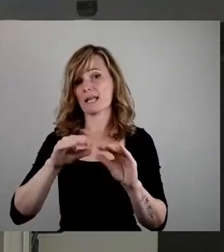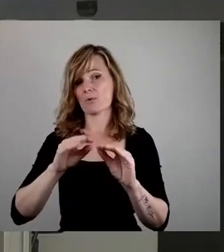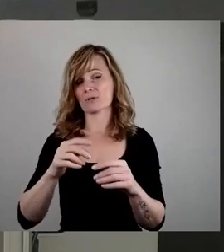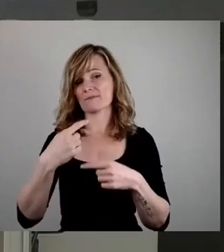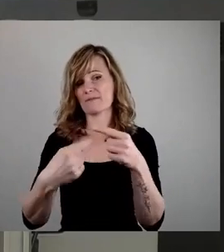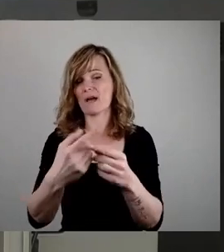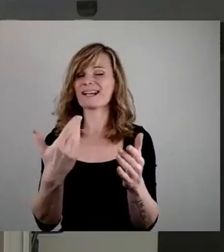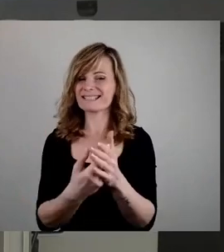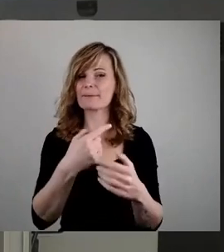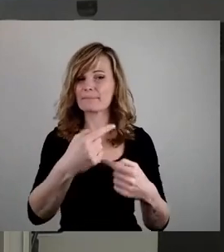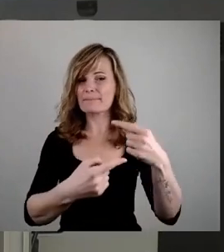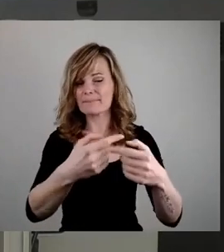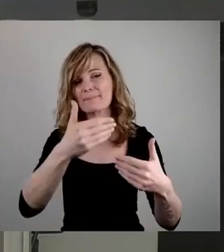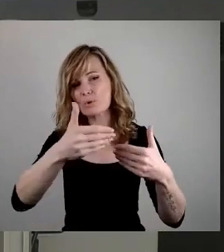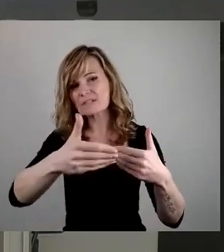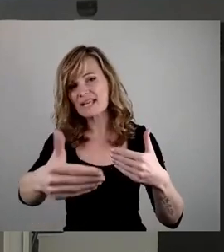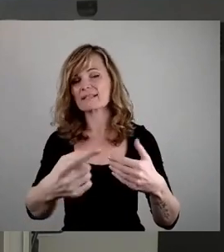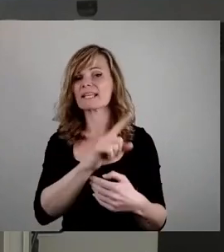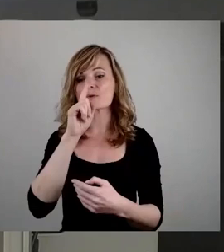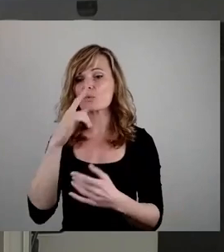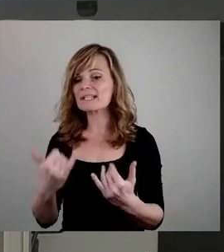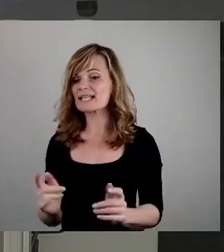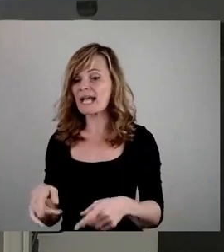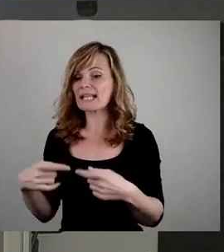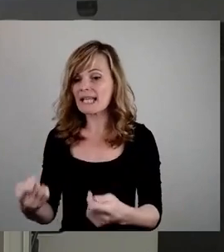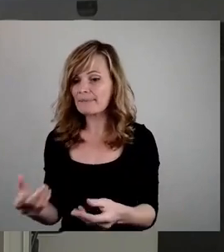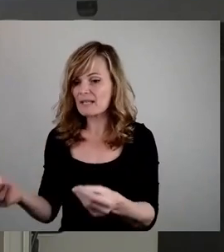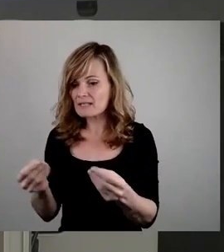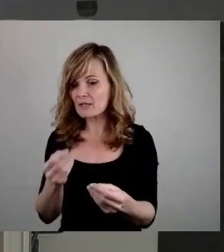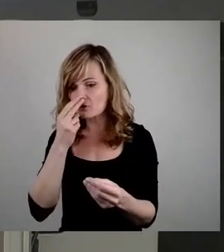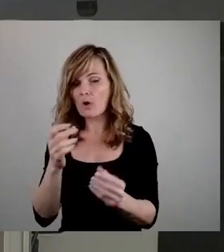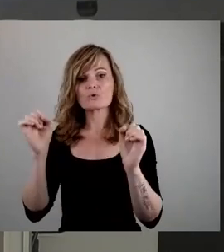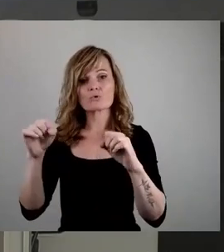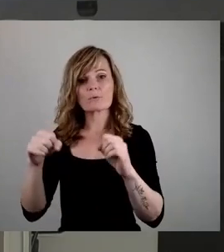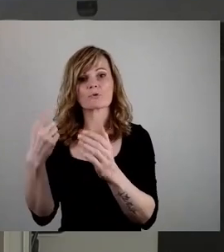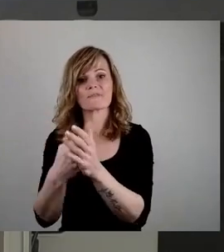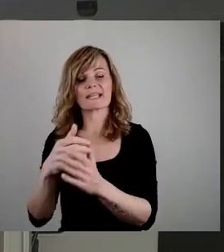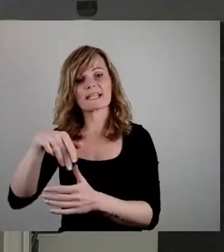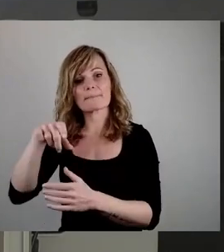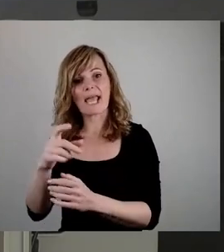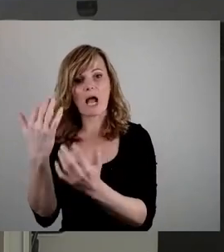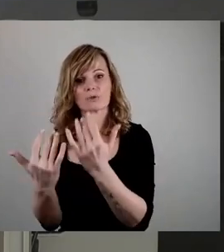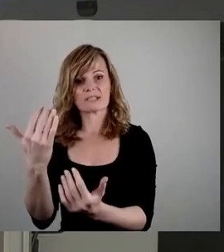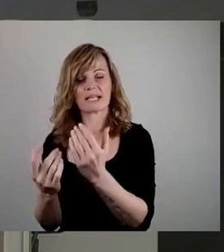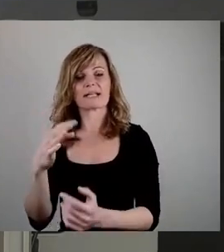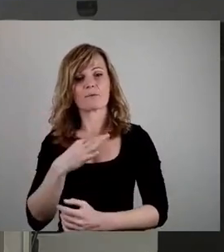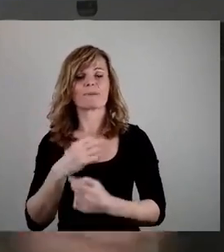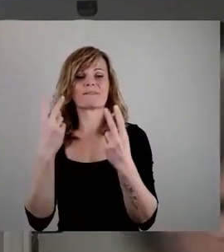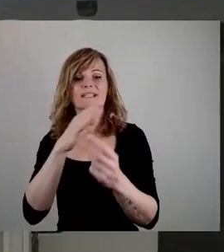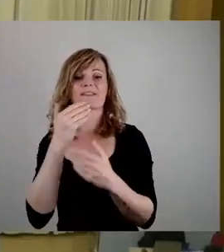nicht nur im Ergebnis, jetzt sozusagen in Zustimmungswerten in den SBR ausgezählt wird. Das wäre mir sehr wichtig. Vielen Dank.